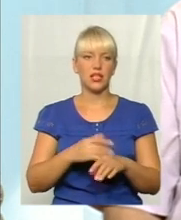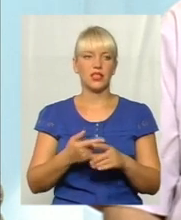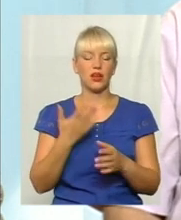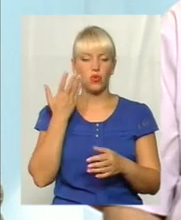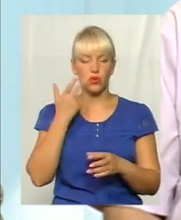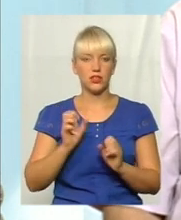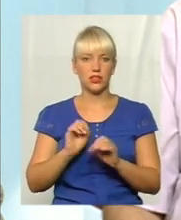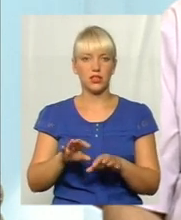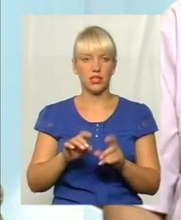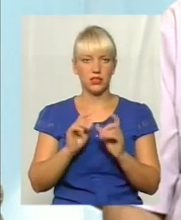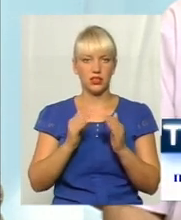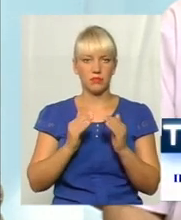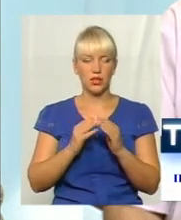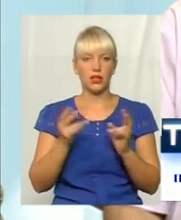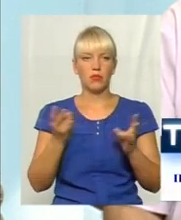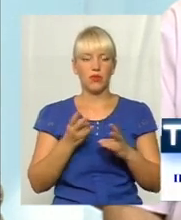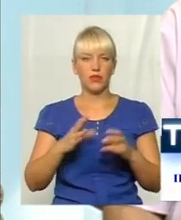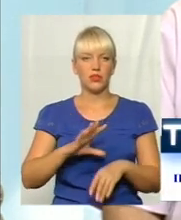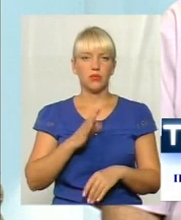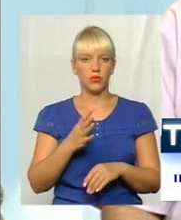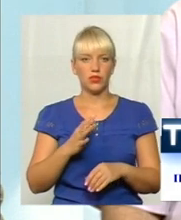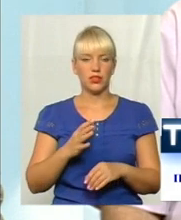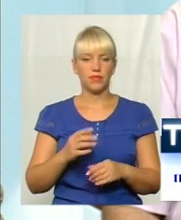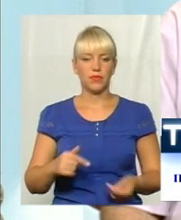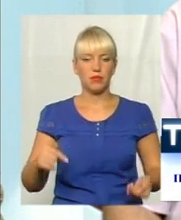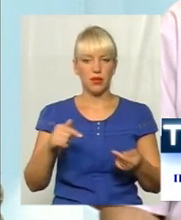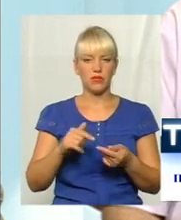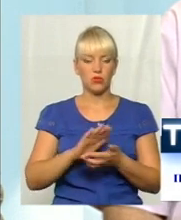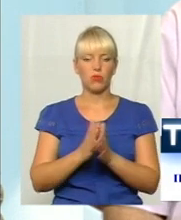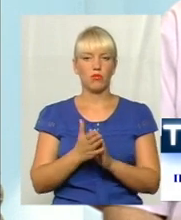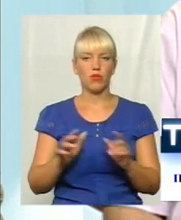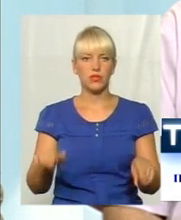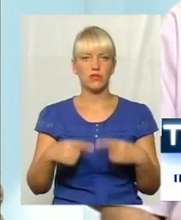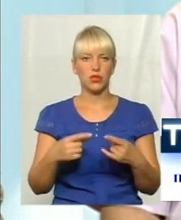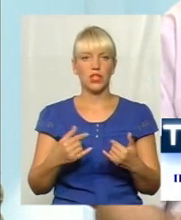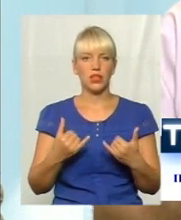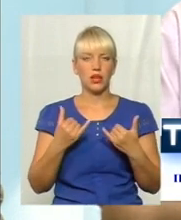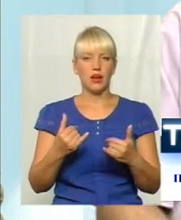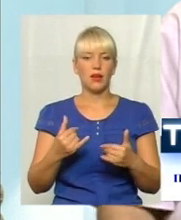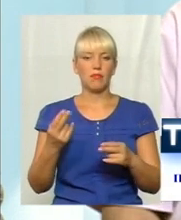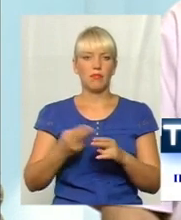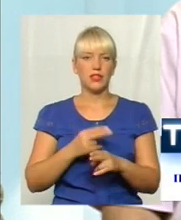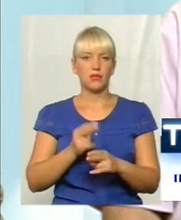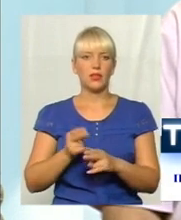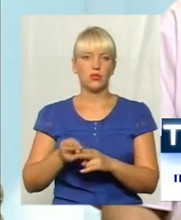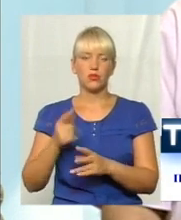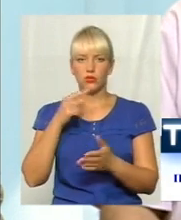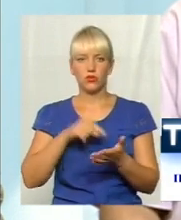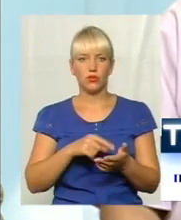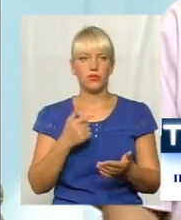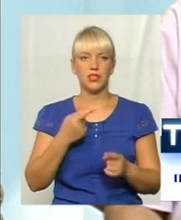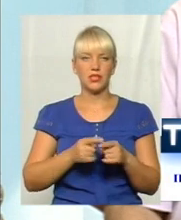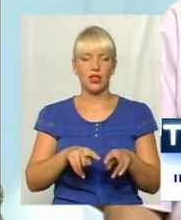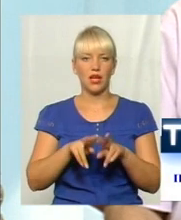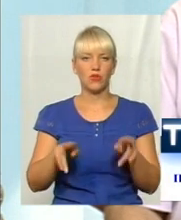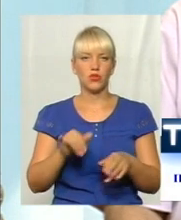звичайно, повинні бути певні умови створені, і створений безперешкодний доступ. Це також і тролейбуси. Якщо,